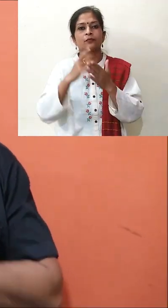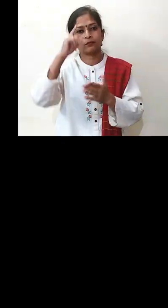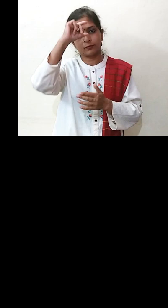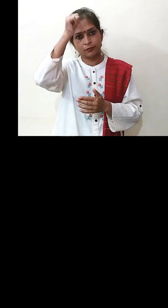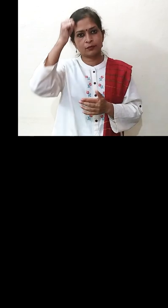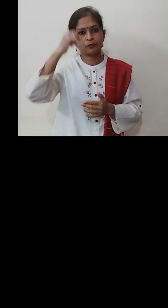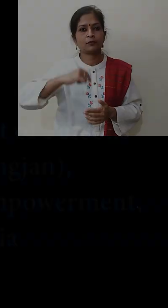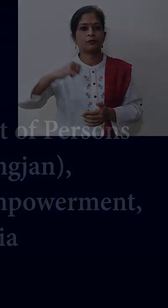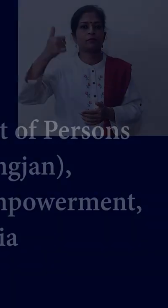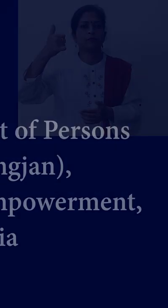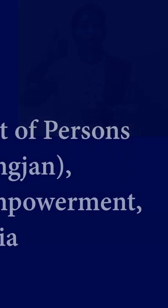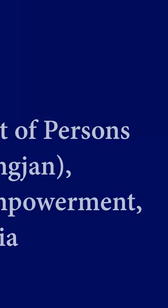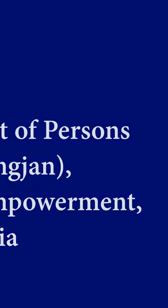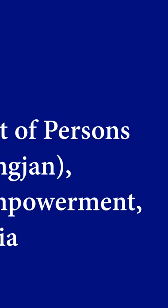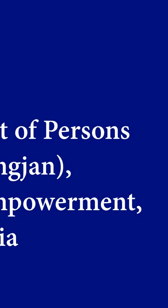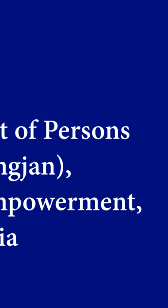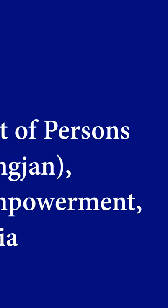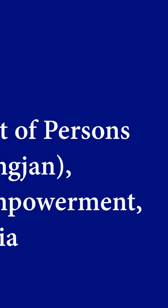जैए